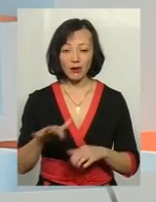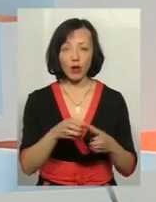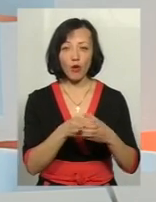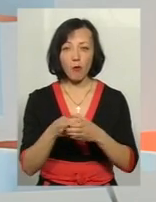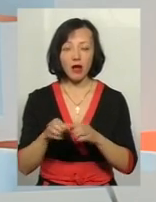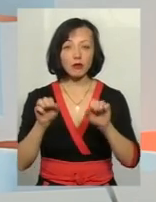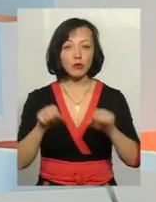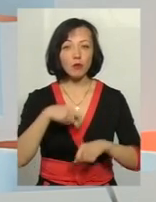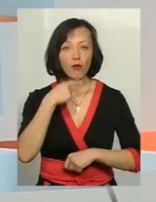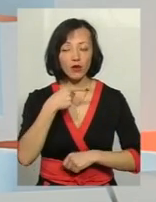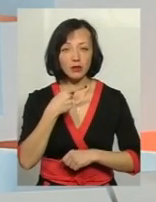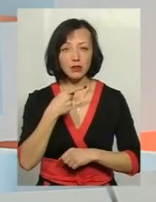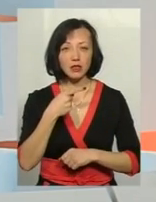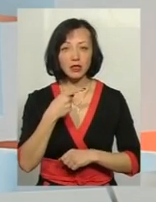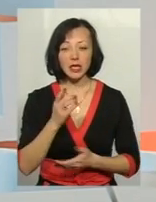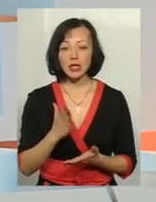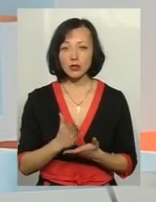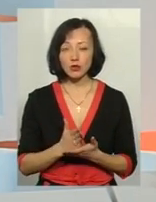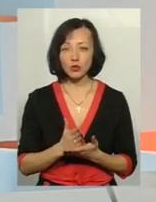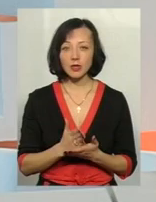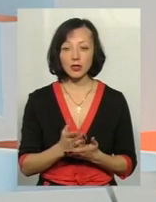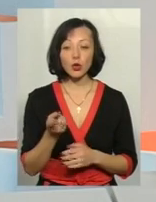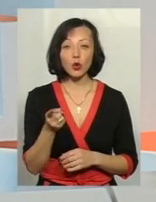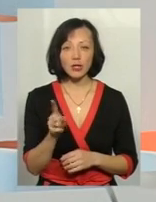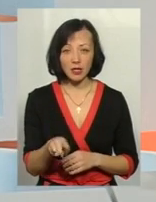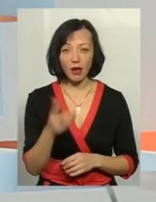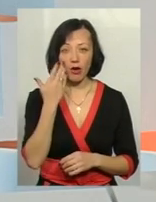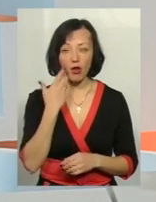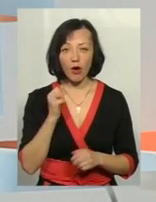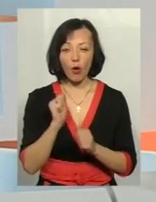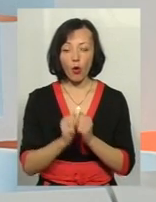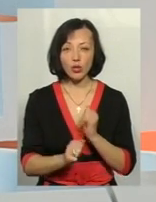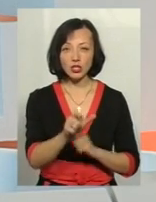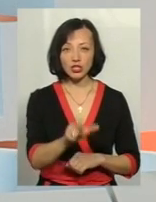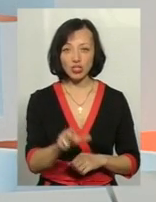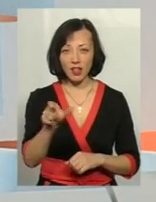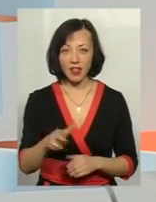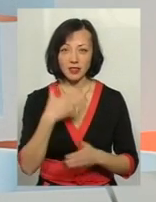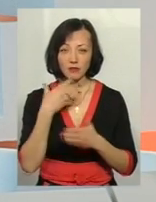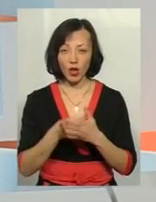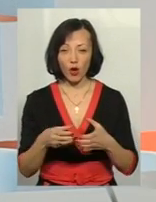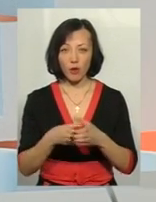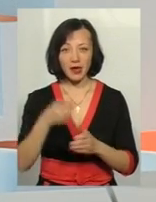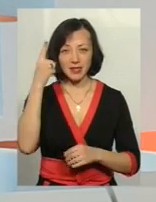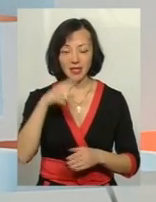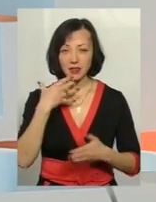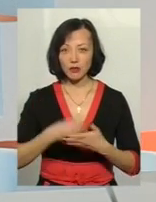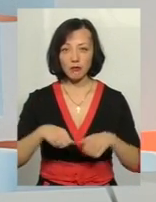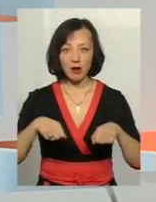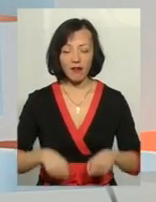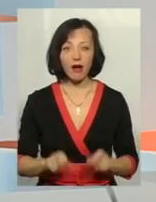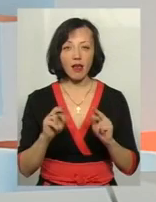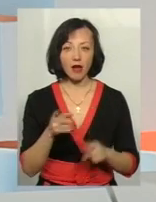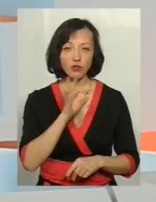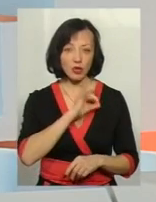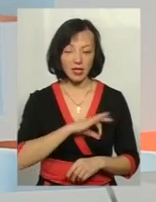можемо говорити, що вона, скажімо, існує як поняття. Це тоді, коли кожен член цієї громади знає свої права, знає, як ними